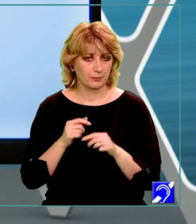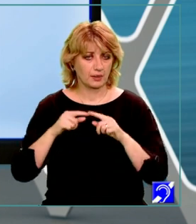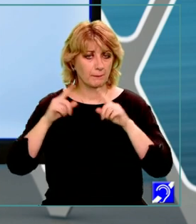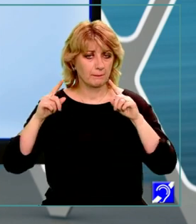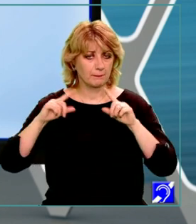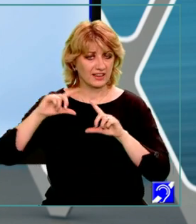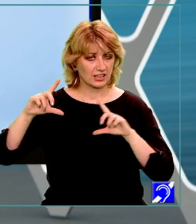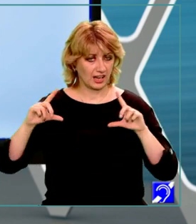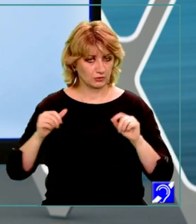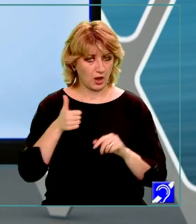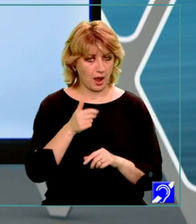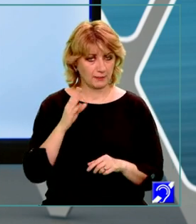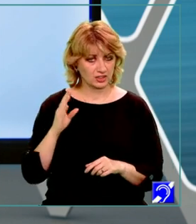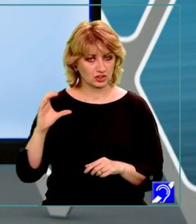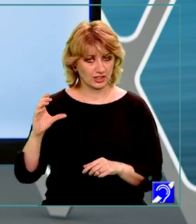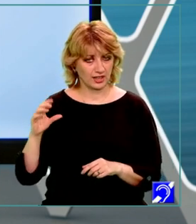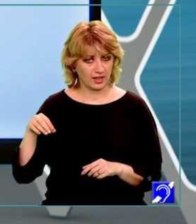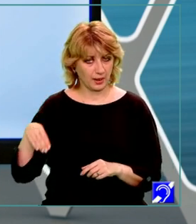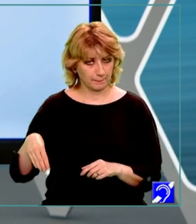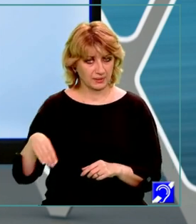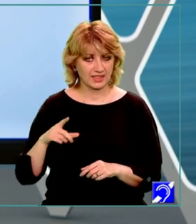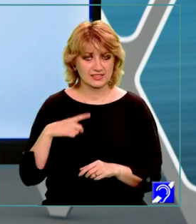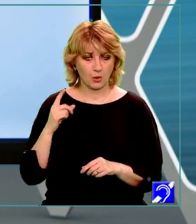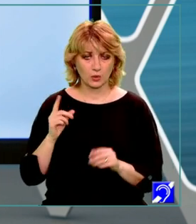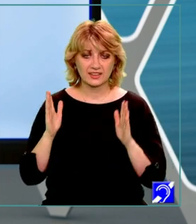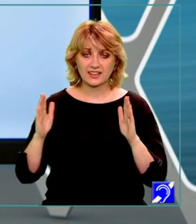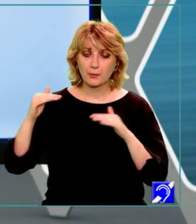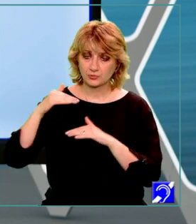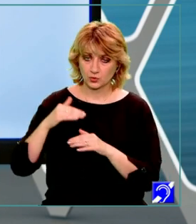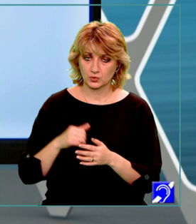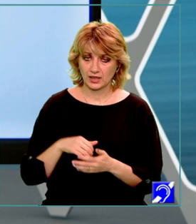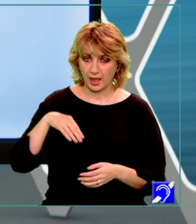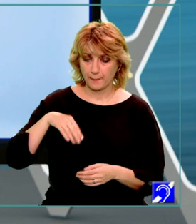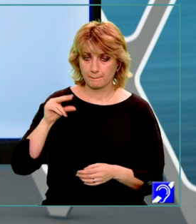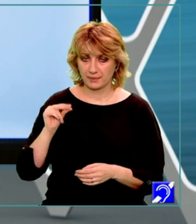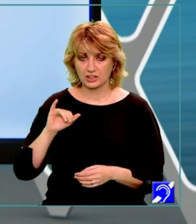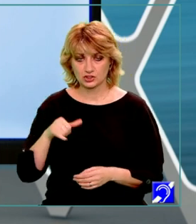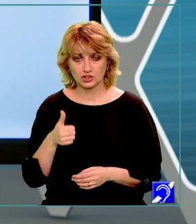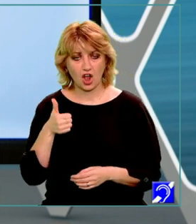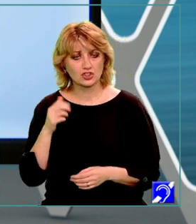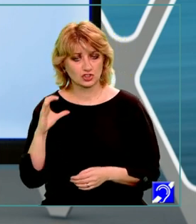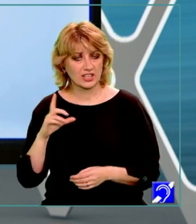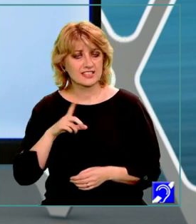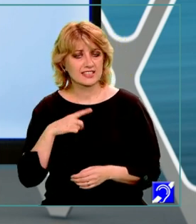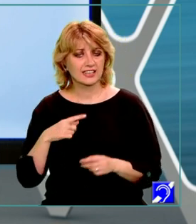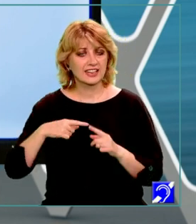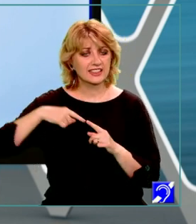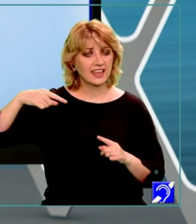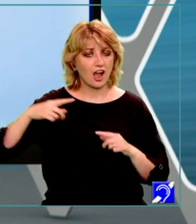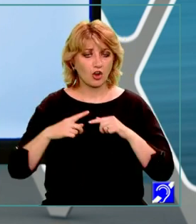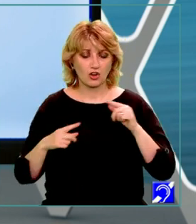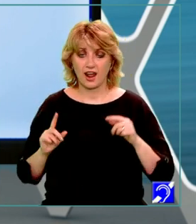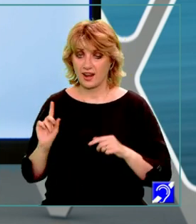A, B, C, M este un treptunghi și M, P și A, C sunt diagonale ale